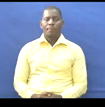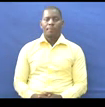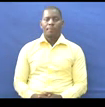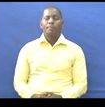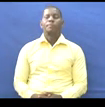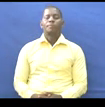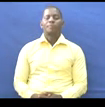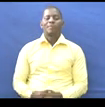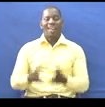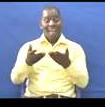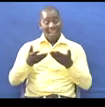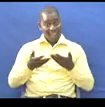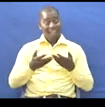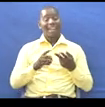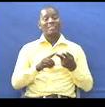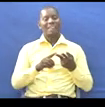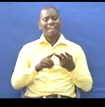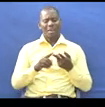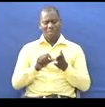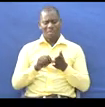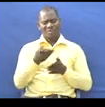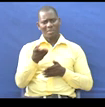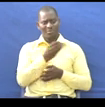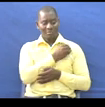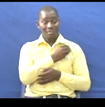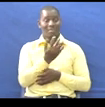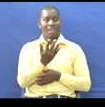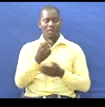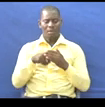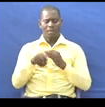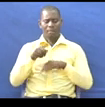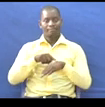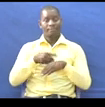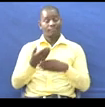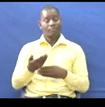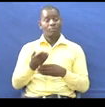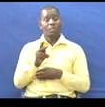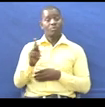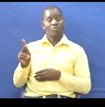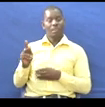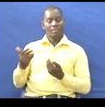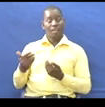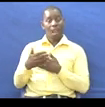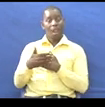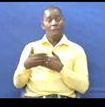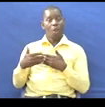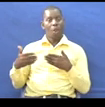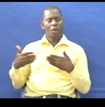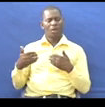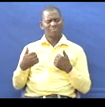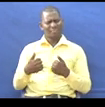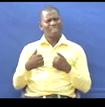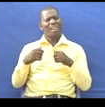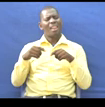Karibu tena mwanafunze wangu wa kidato chatano katika kipindichetuja kiswahili Kiswahili Lura Leo